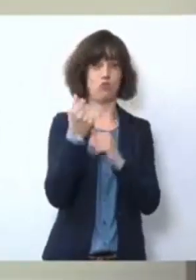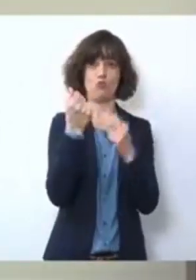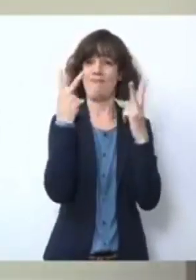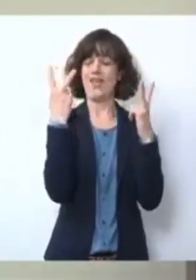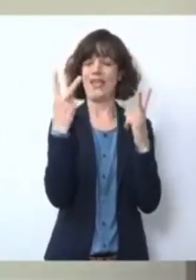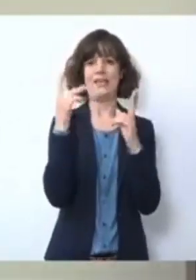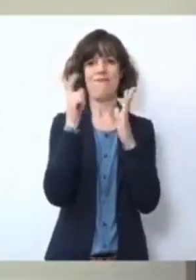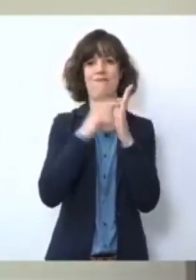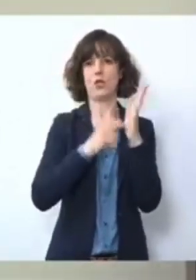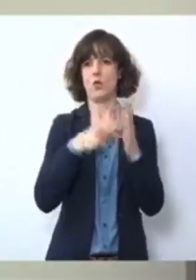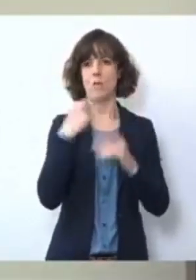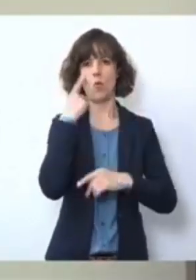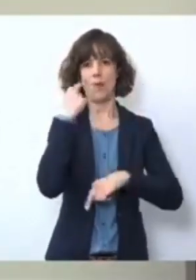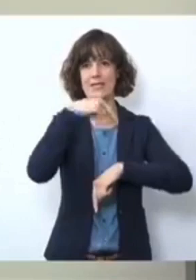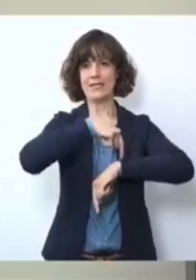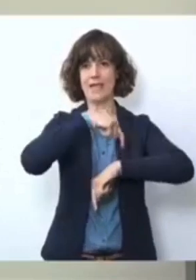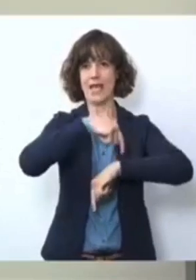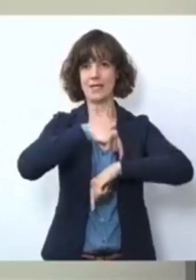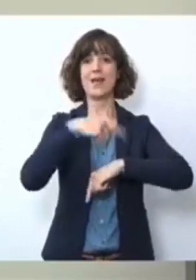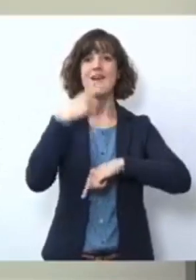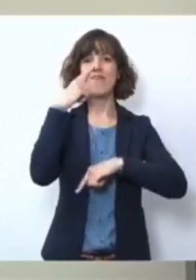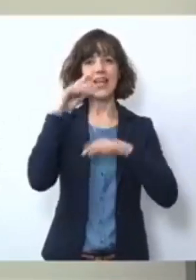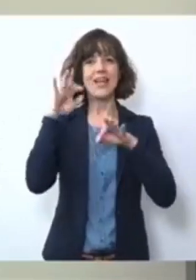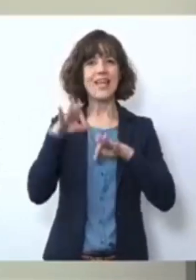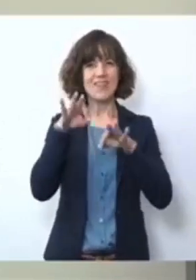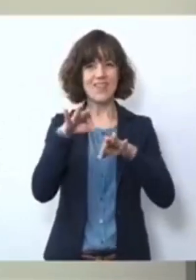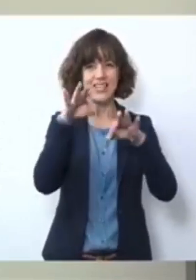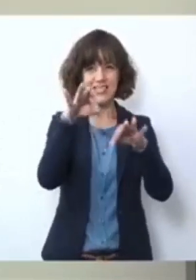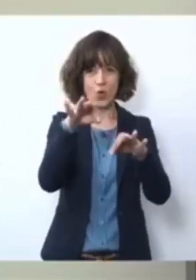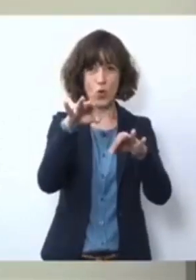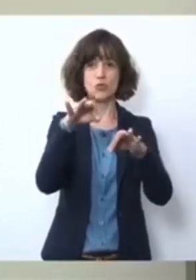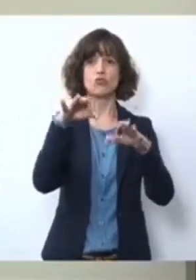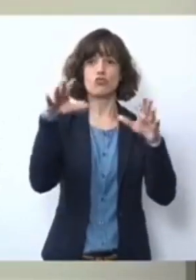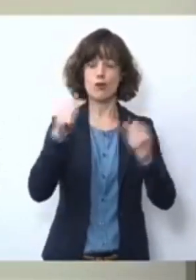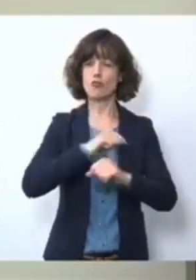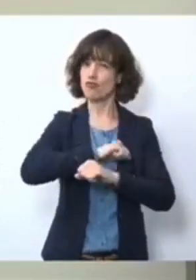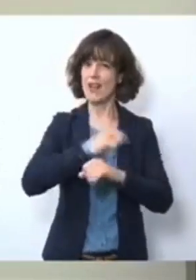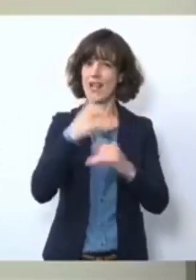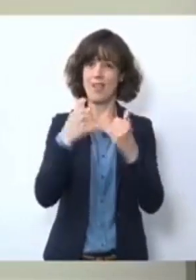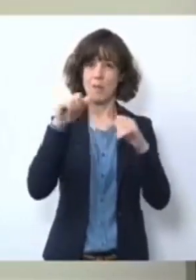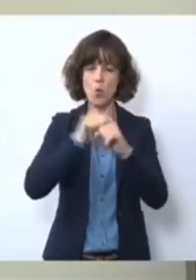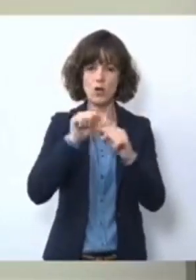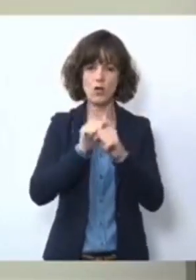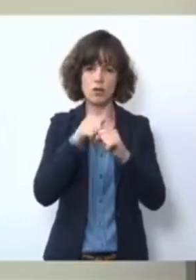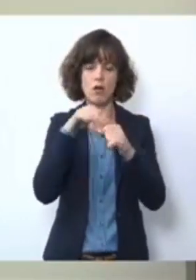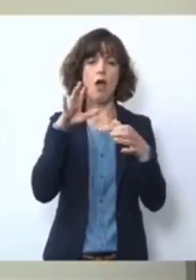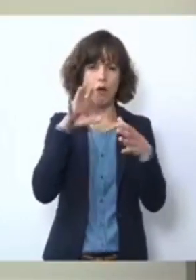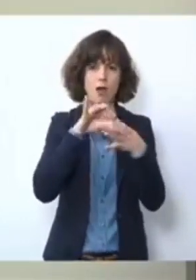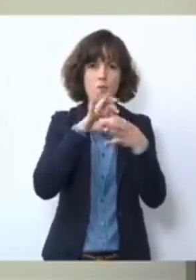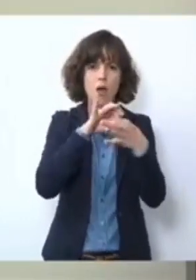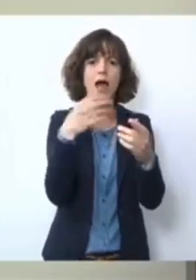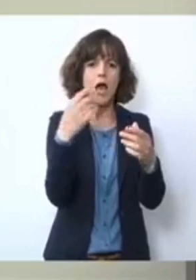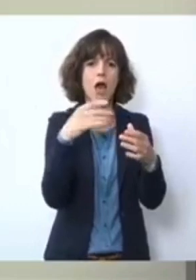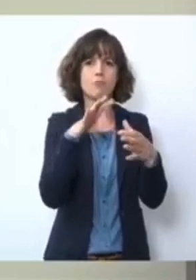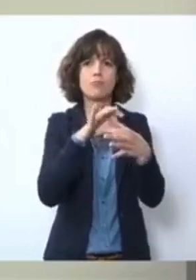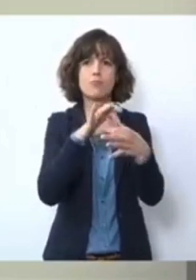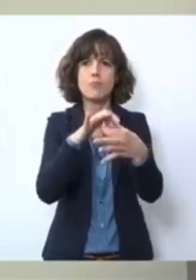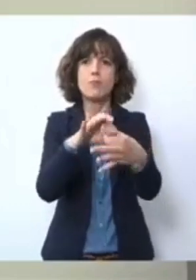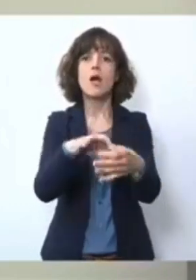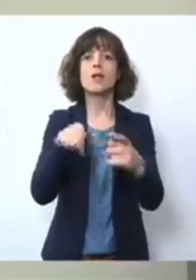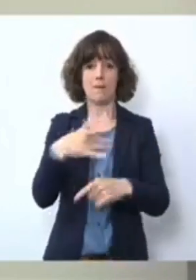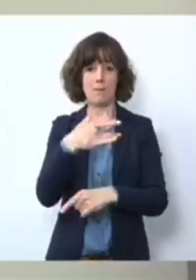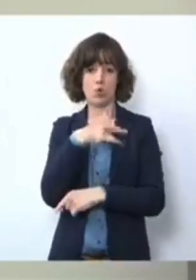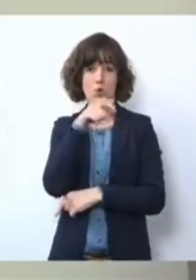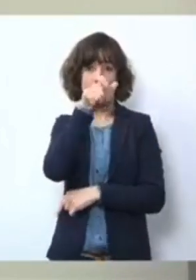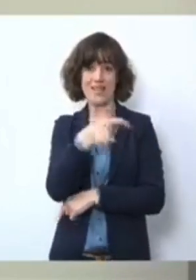Faktor momentan. Nur wenn die Infektionswege so schnell wie möglich nachvollzogen werden können, die Betroffenen sich dann auch